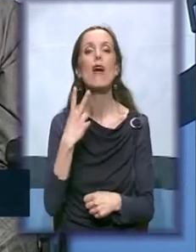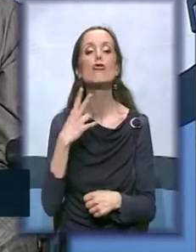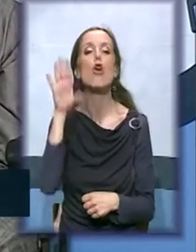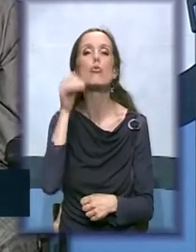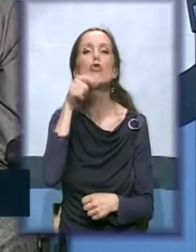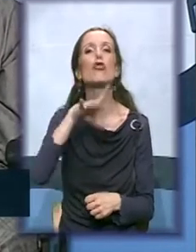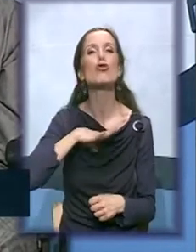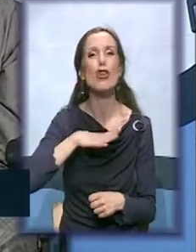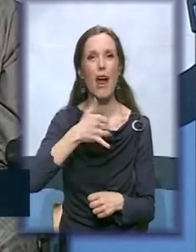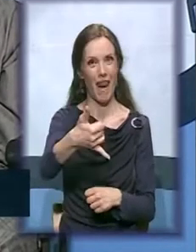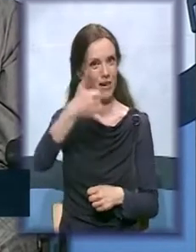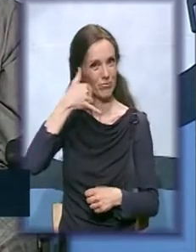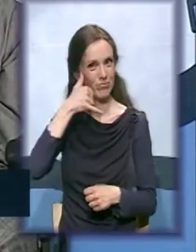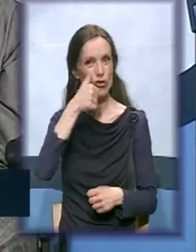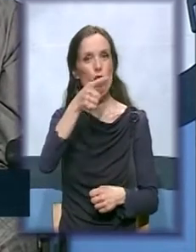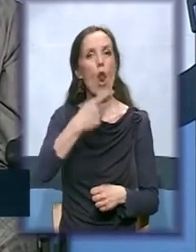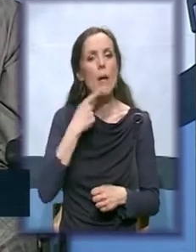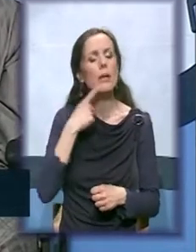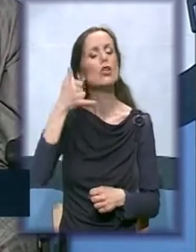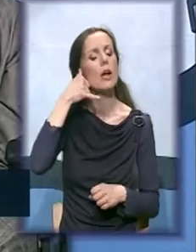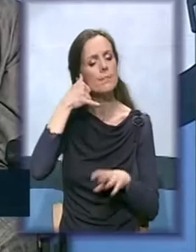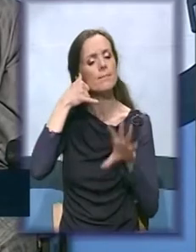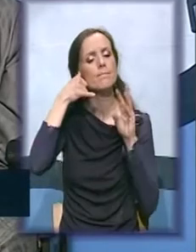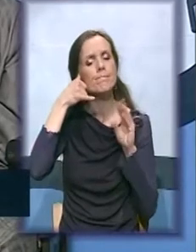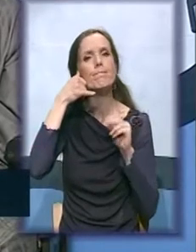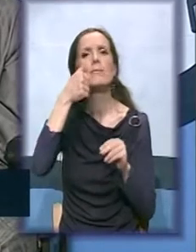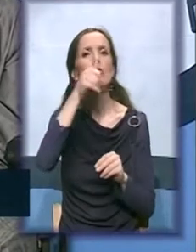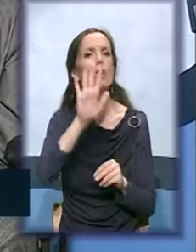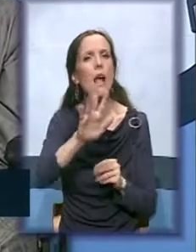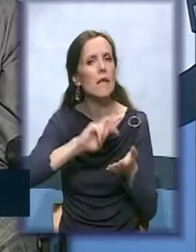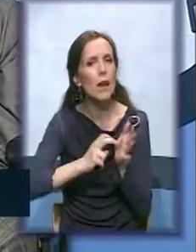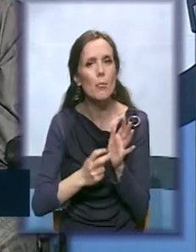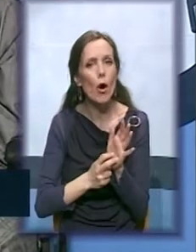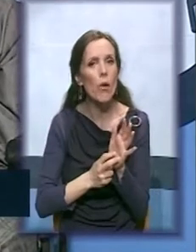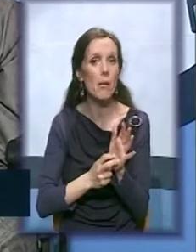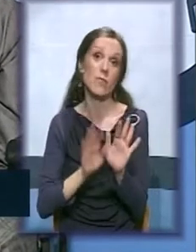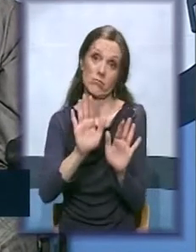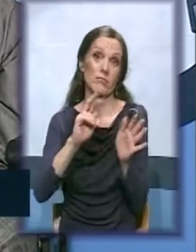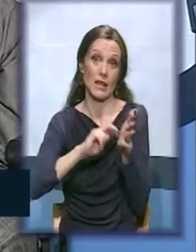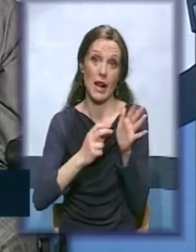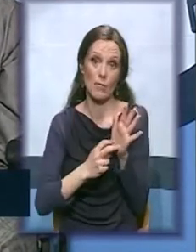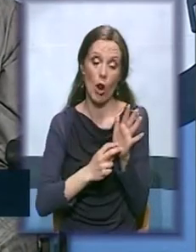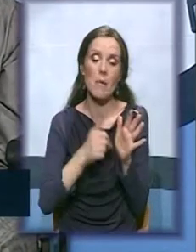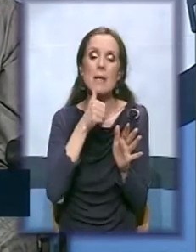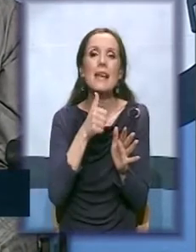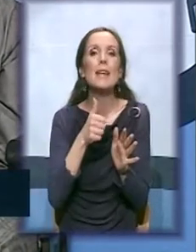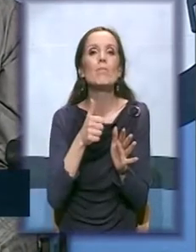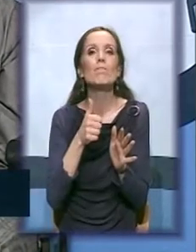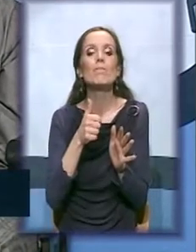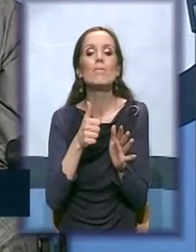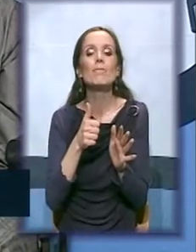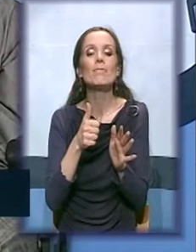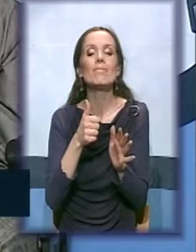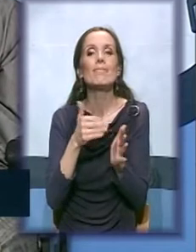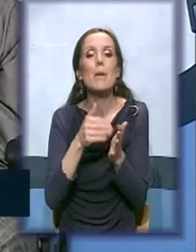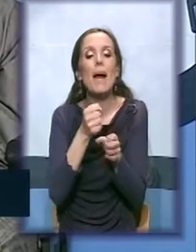ženu. Ono što ona ima da kaže, svaki problem njen je njen problem. I da podržite u onim odlukama